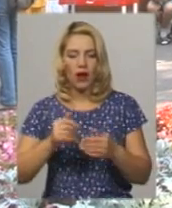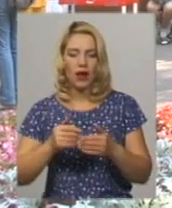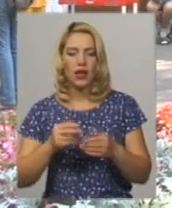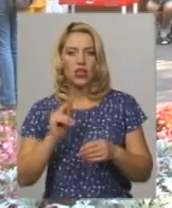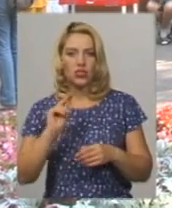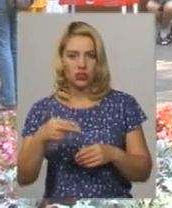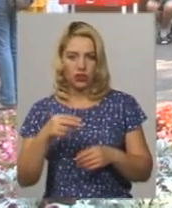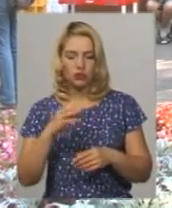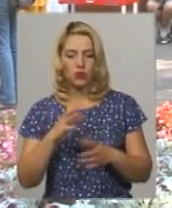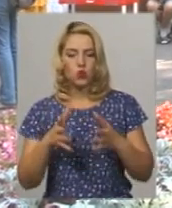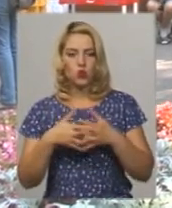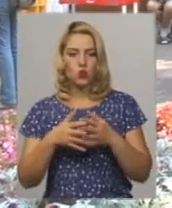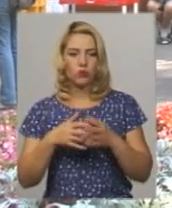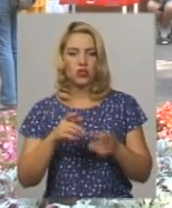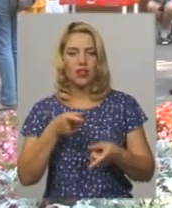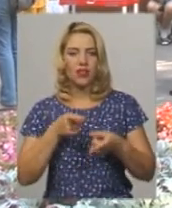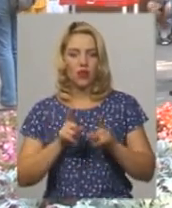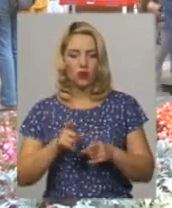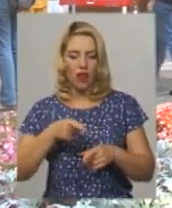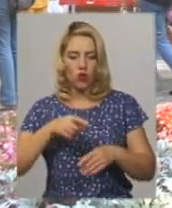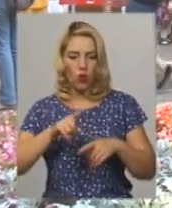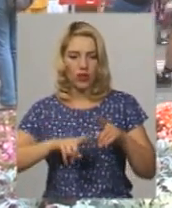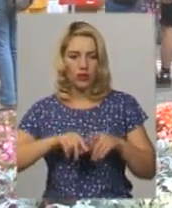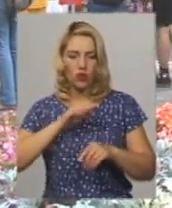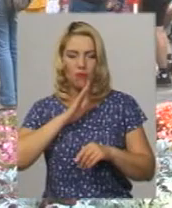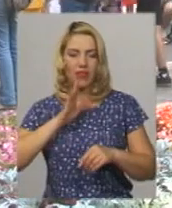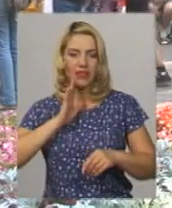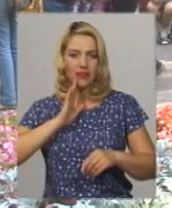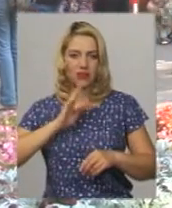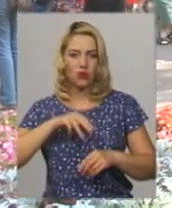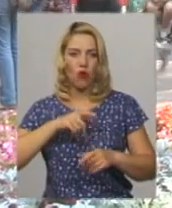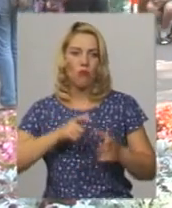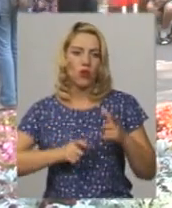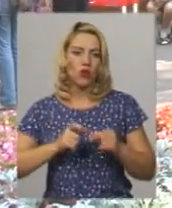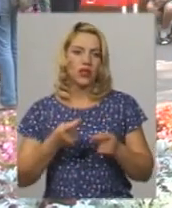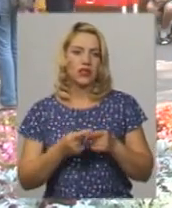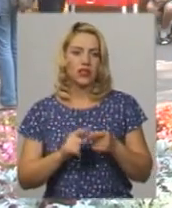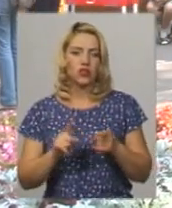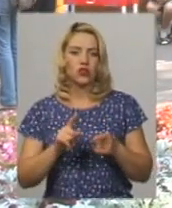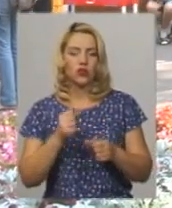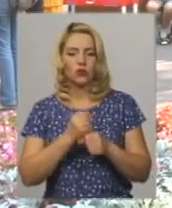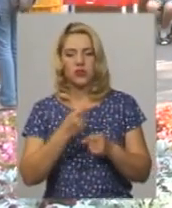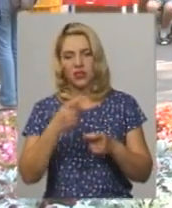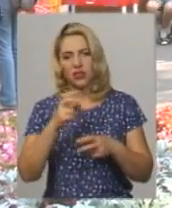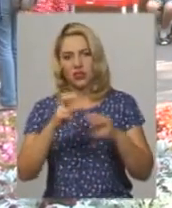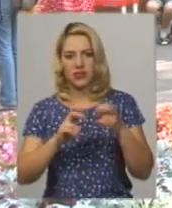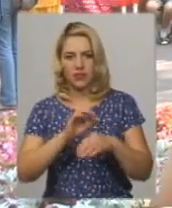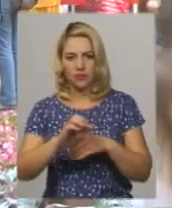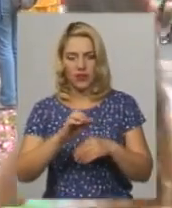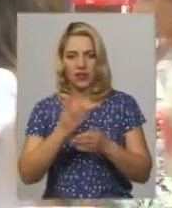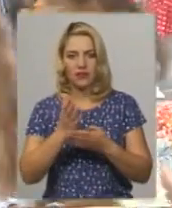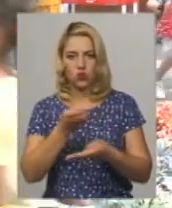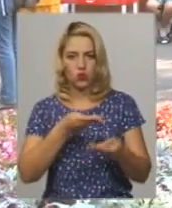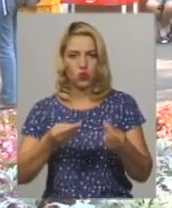про переваги натурального, рідного, материнського, перед тим, що все-таки робиться іншими руками і є штучним.